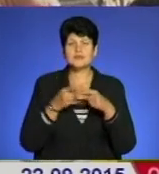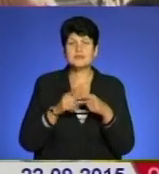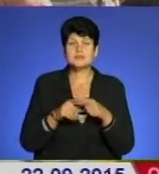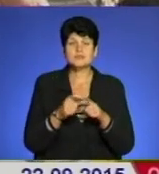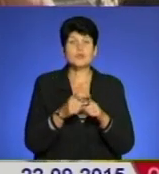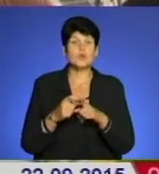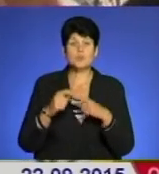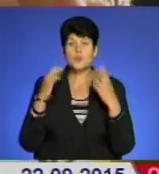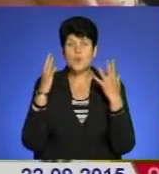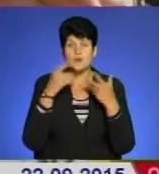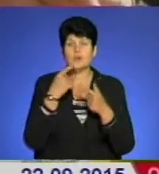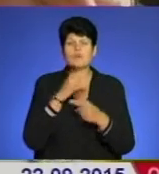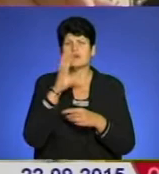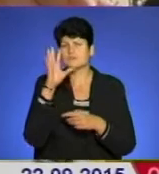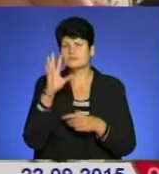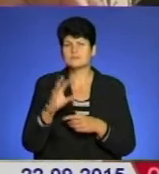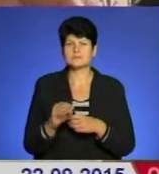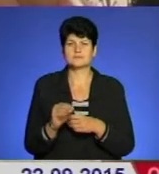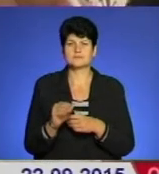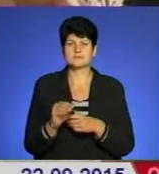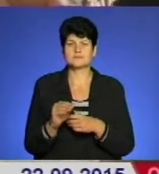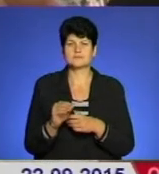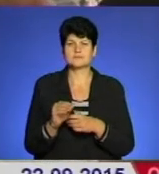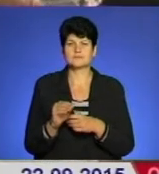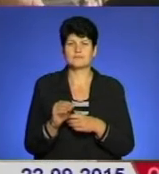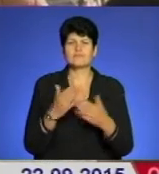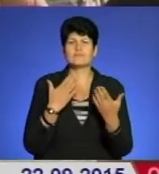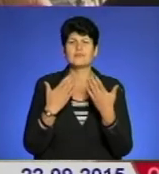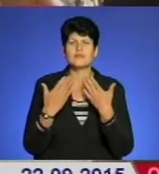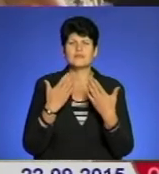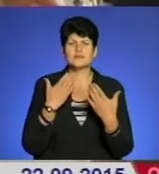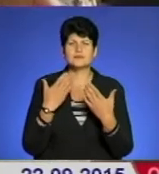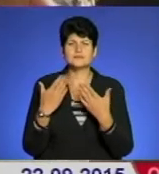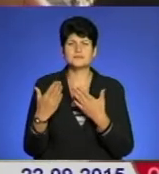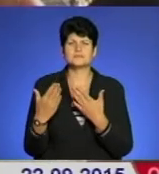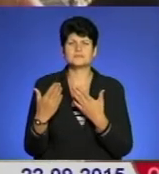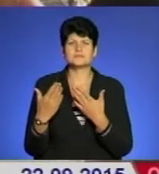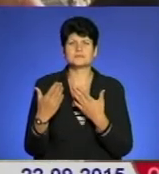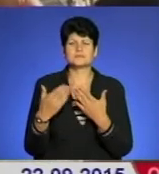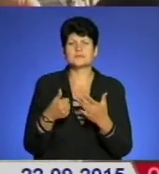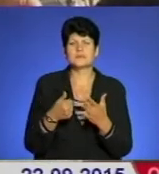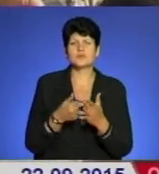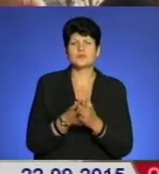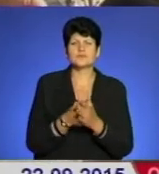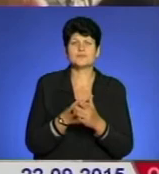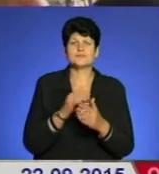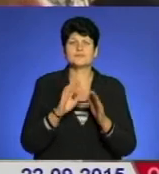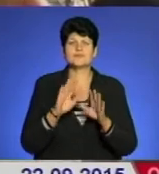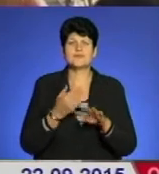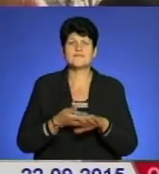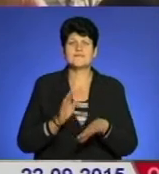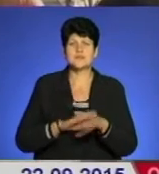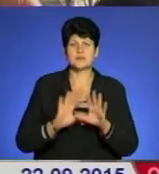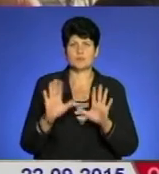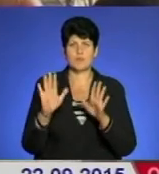він говорить все. Тобто від відносин до якихось тяжких моментів